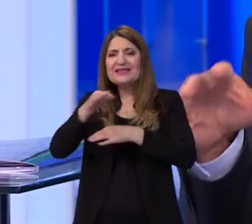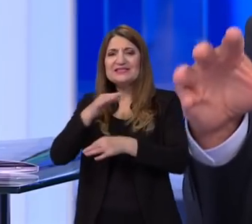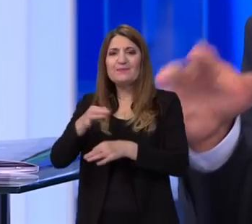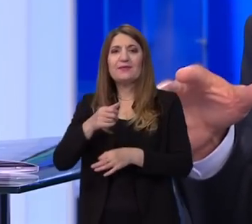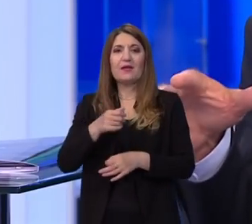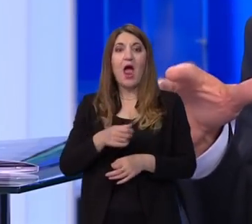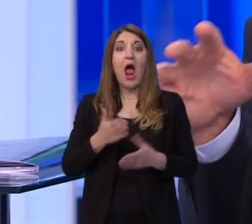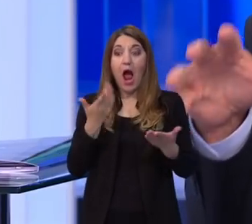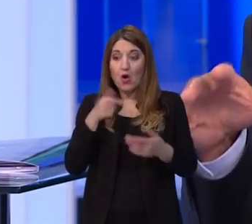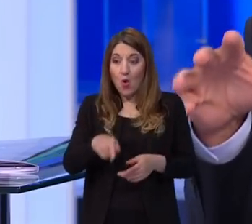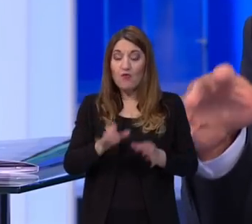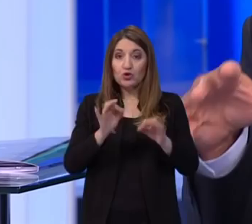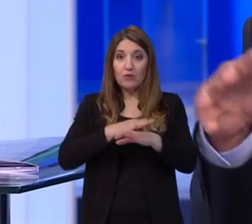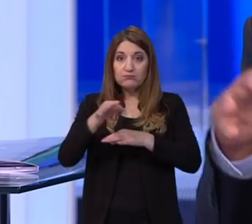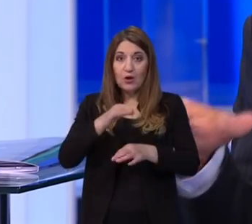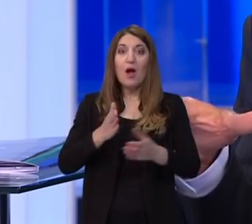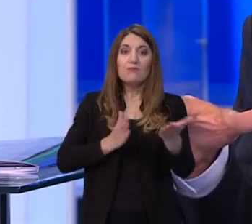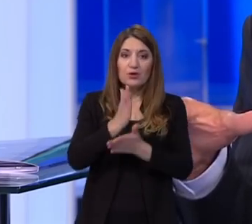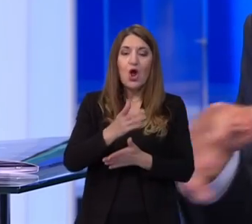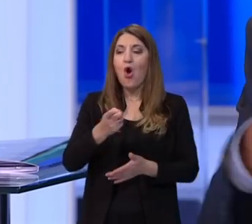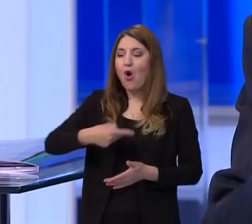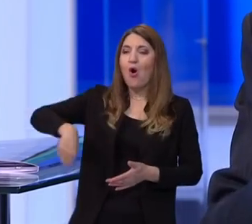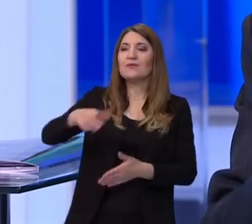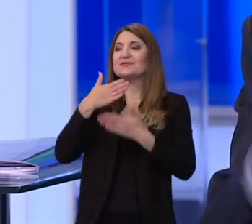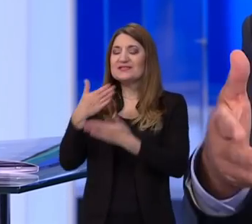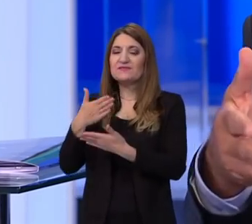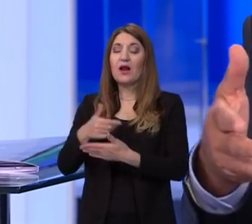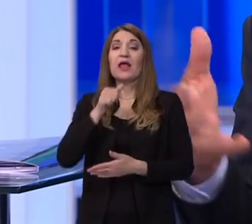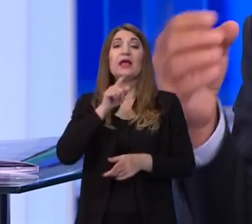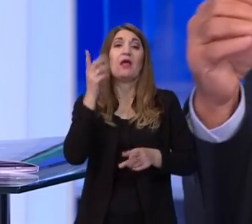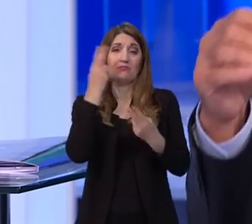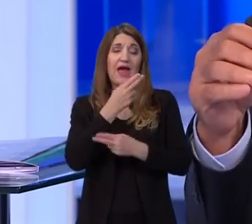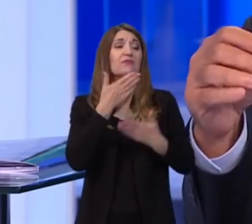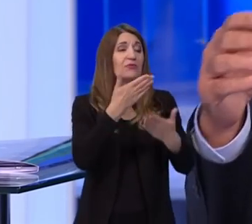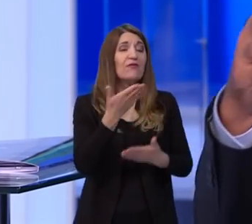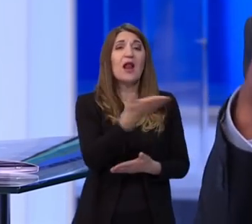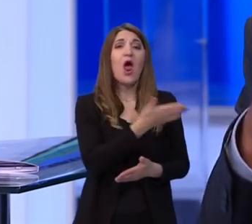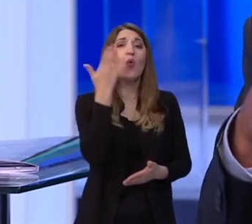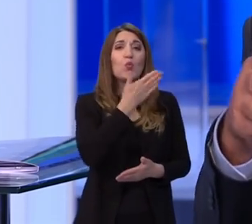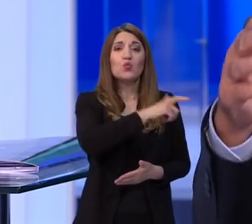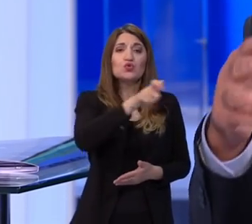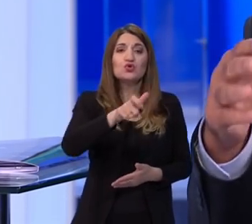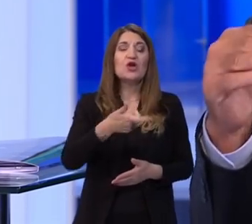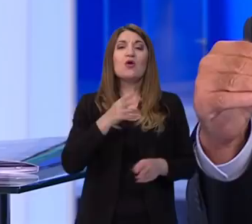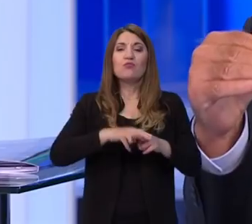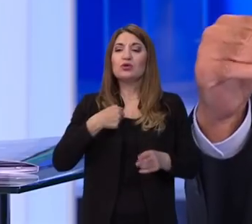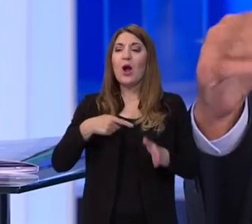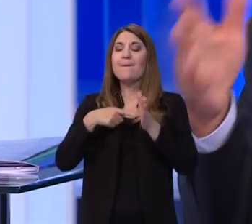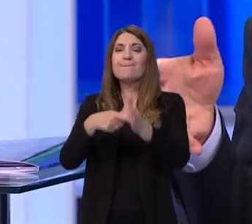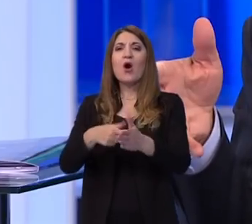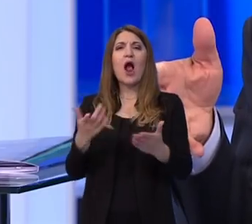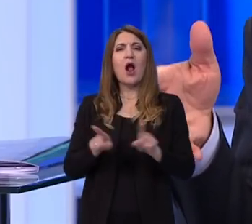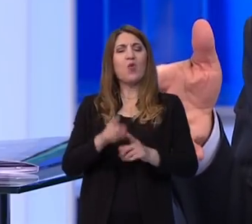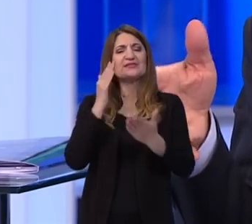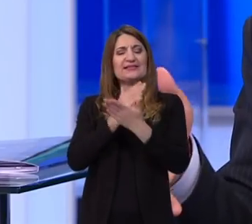ako državna matura dobro prođe, oni su glavni koji su za to zasluženi. Uz, naravno, učenike koji će vjerojatno svojim odnosom pokazati standard